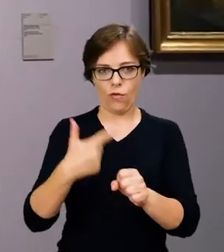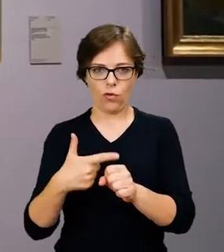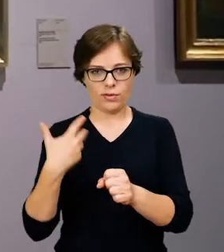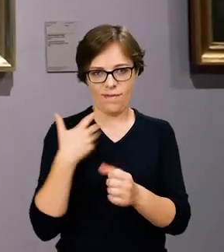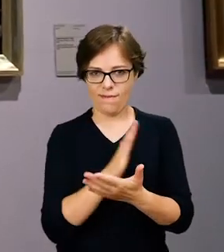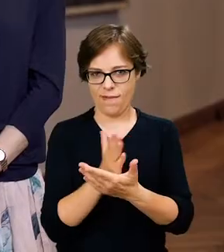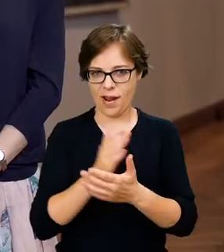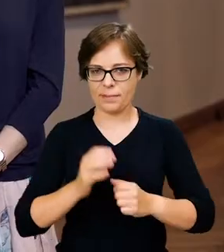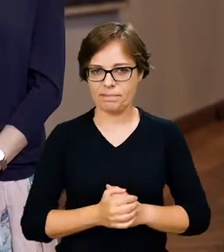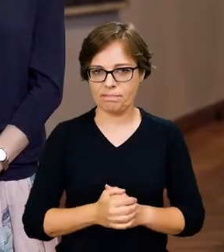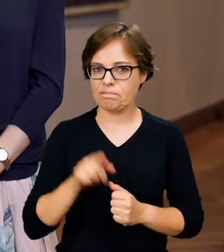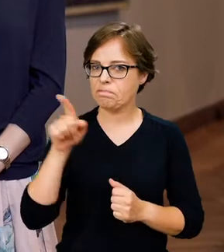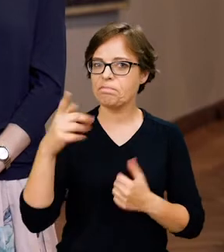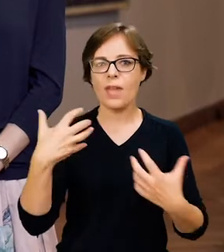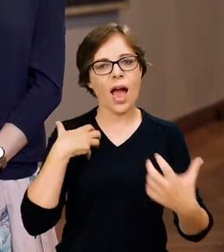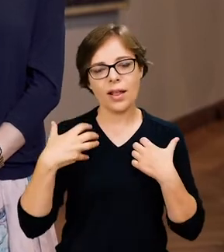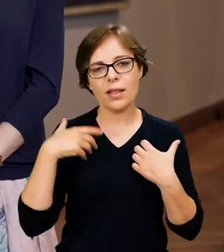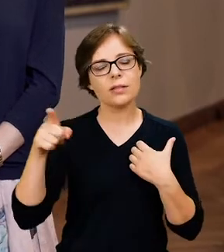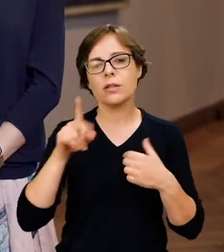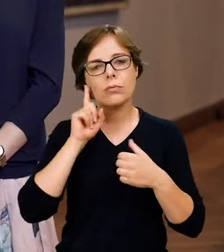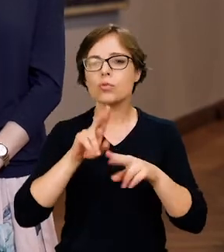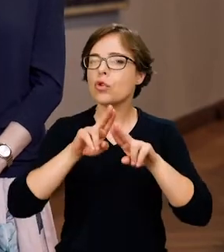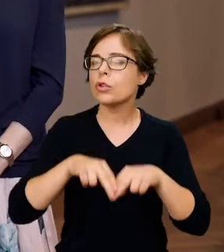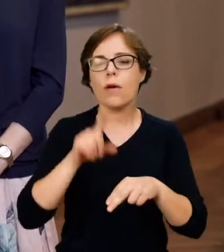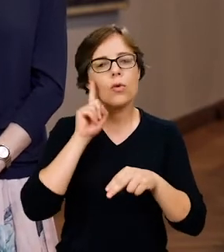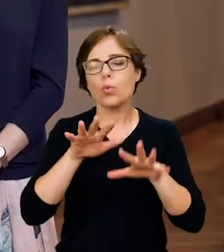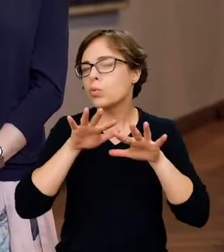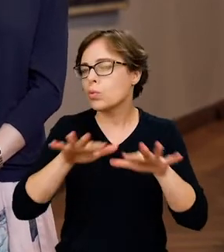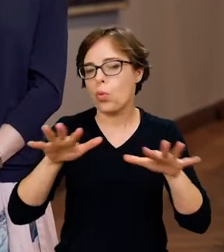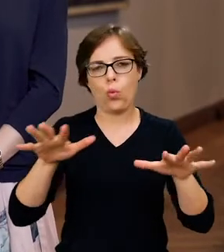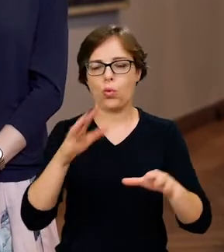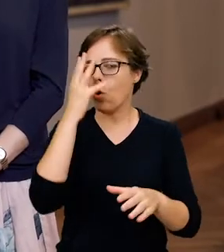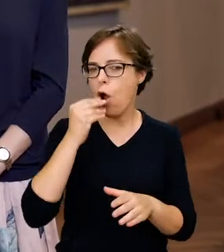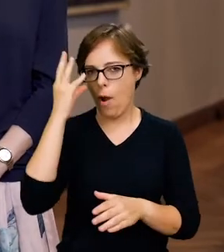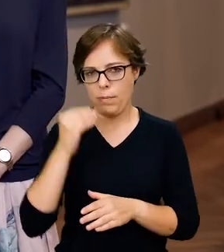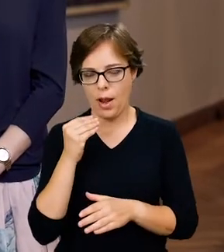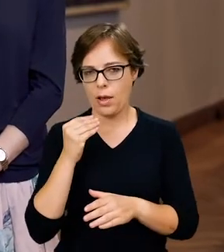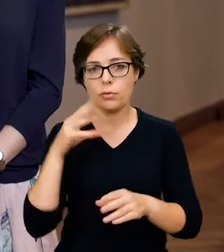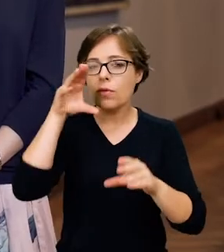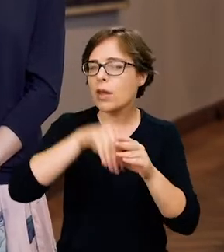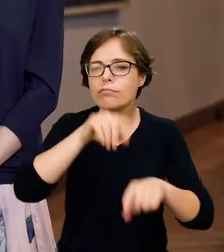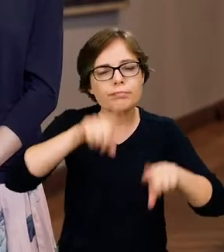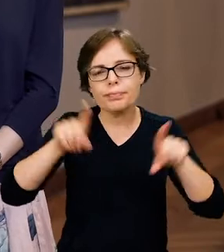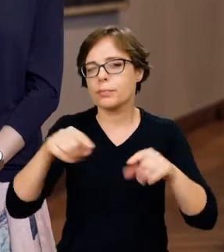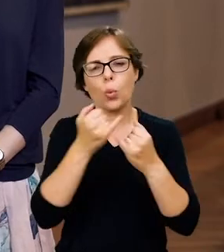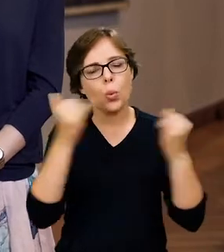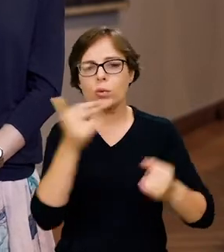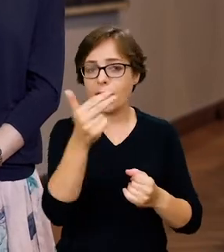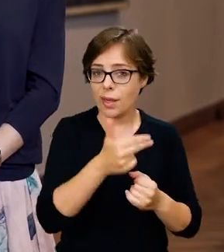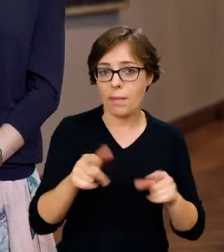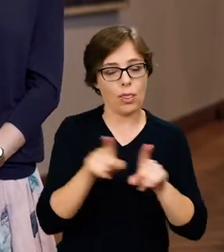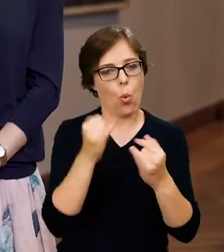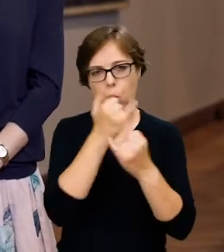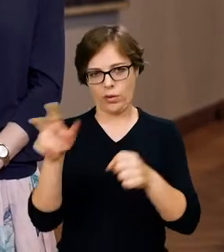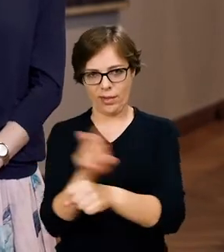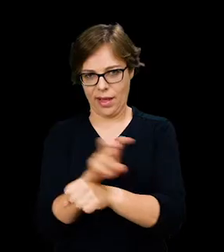wieku. Artysta pozostawił niezwykle bogaty dorobek, różnorodny pod względem ikonograficznym i